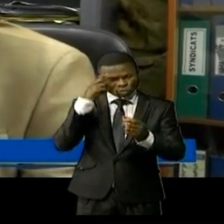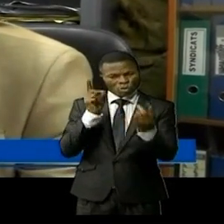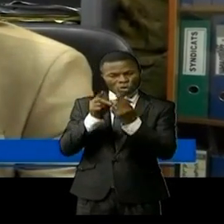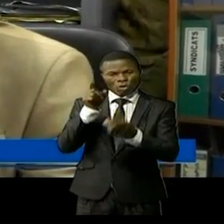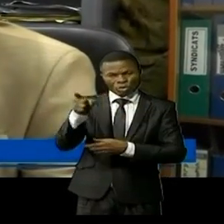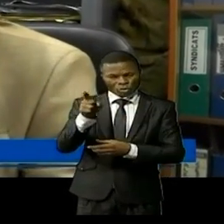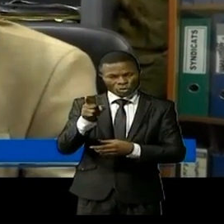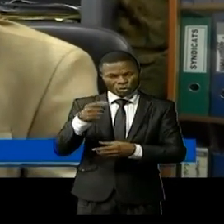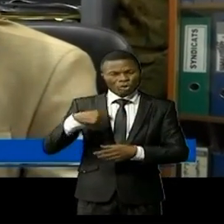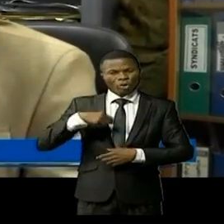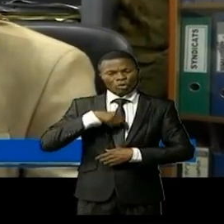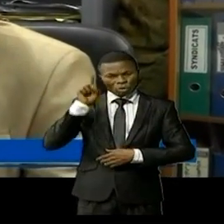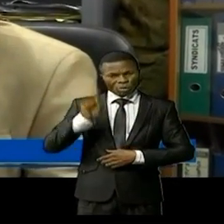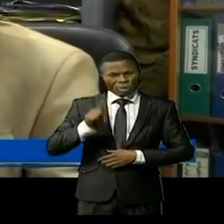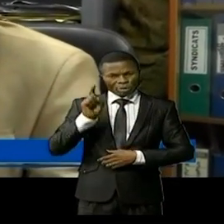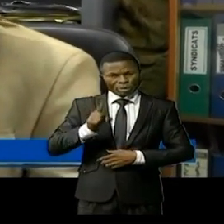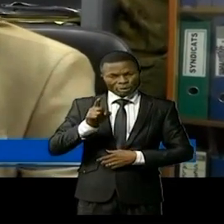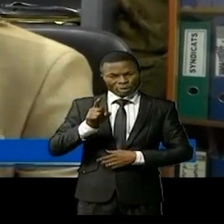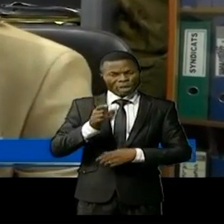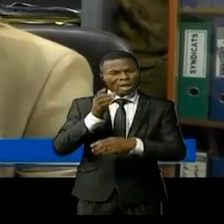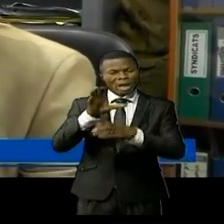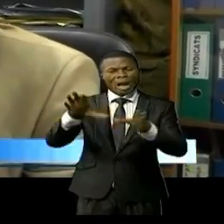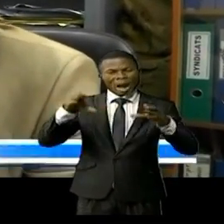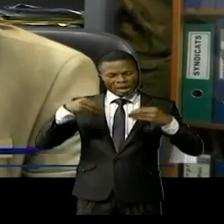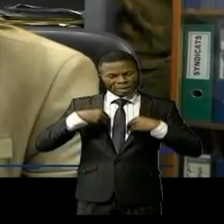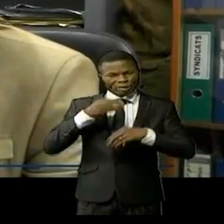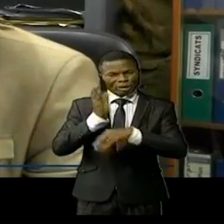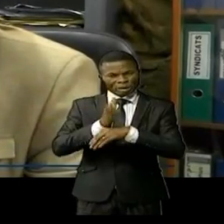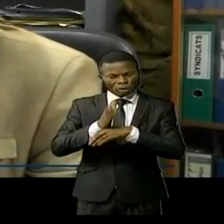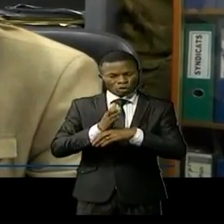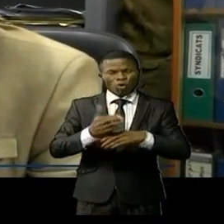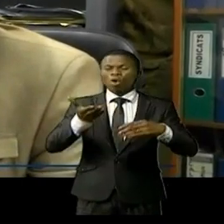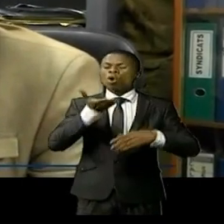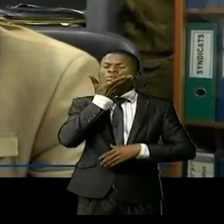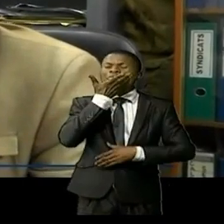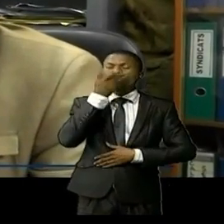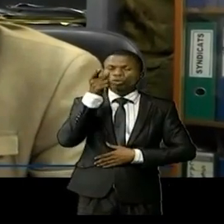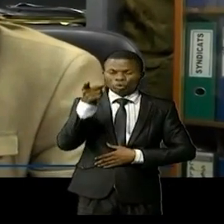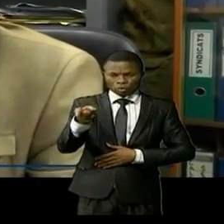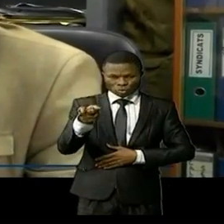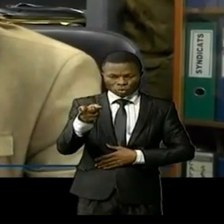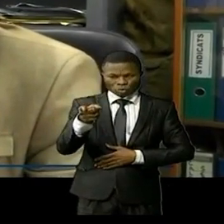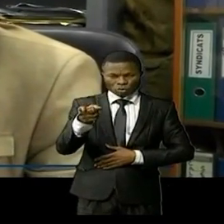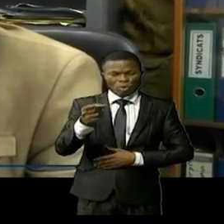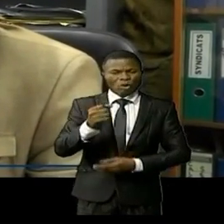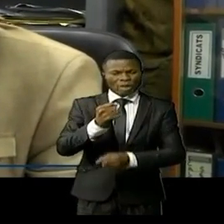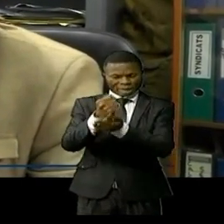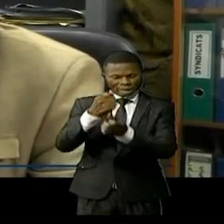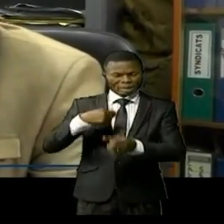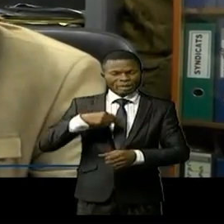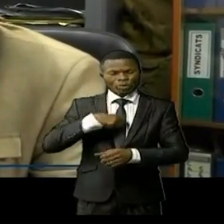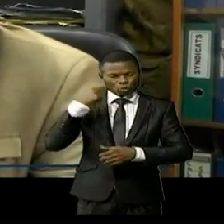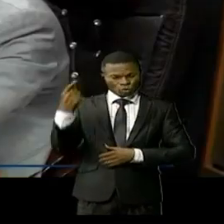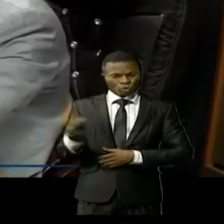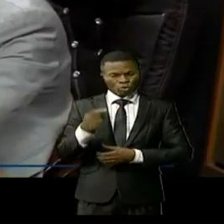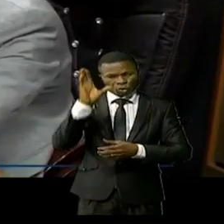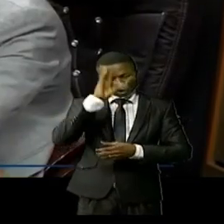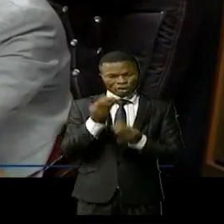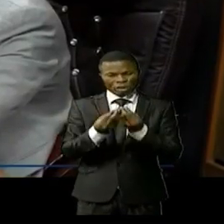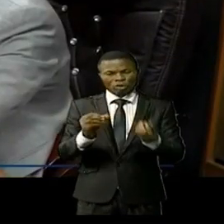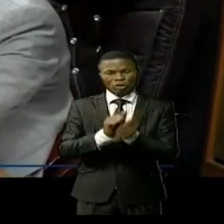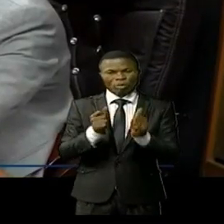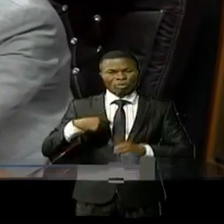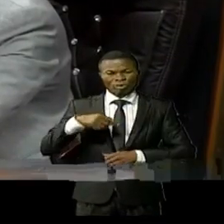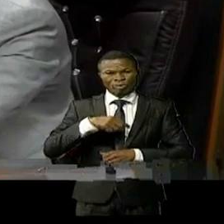et nous allons toujours avoir le conseil d'un grand d'un Baoba qui nous permettra de souventer les difficultés après la